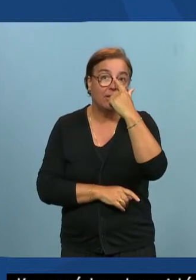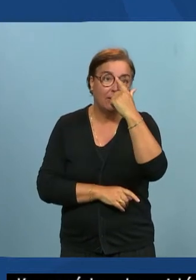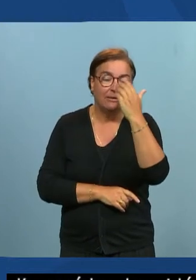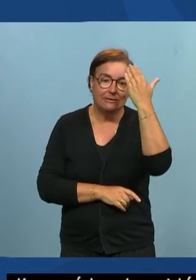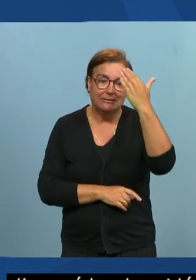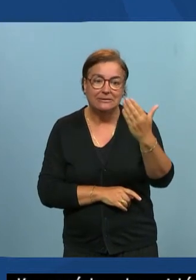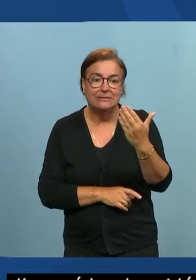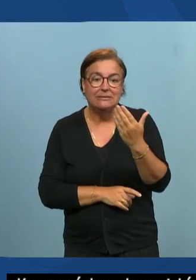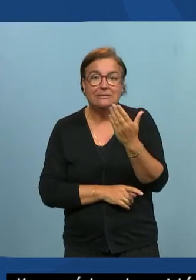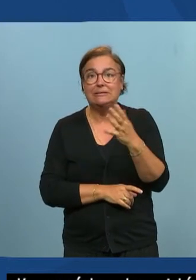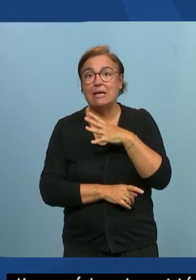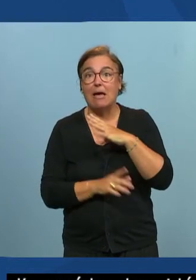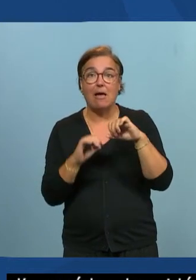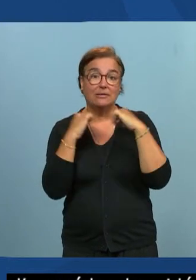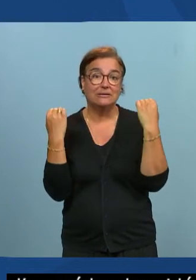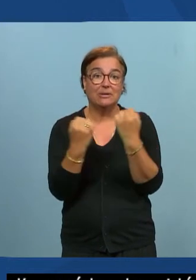webinaires en vous